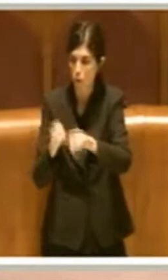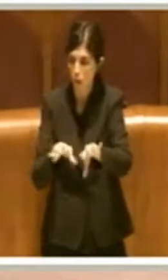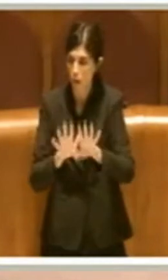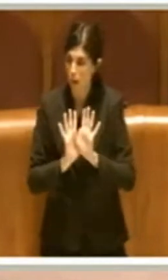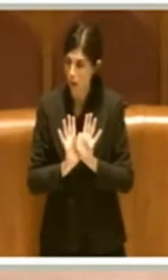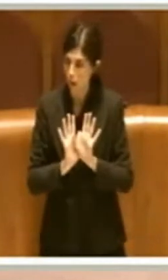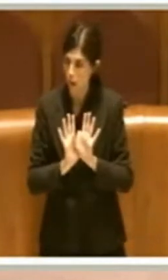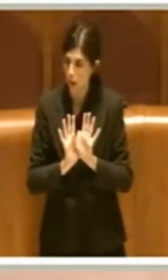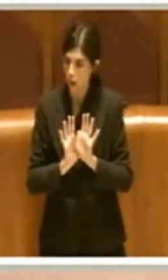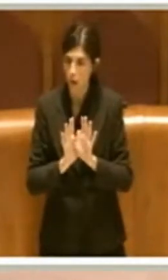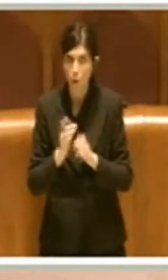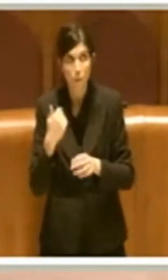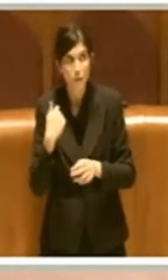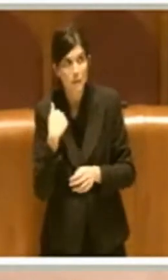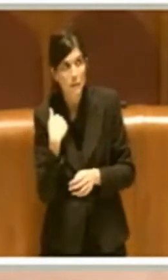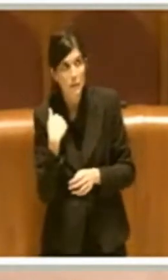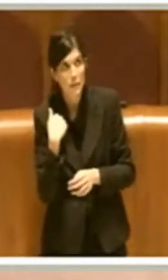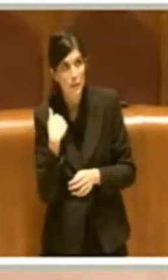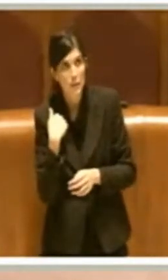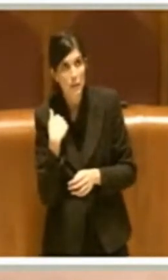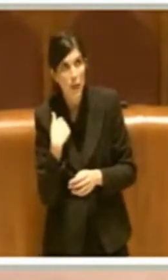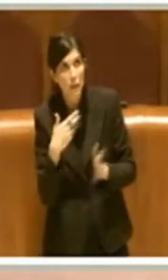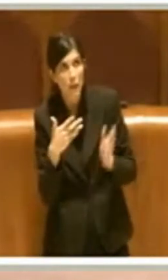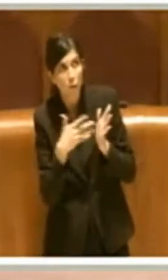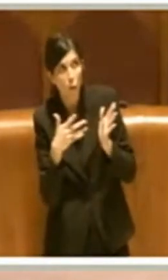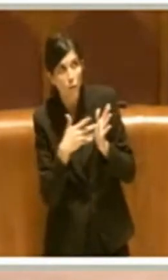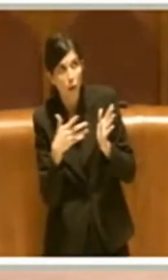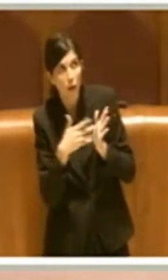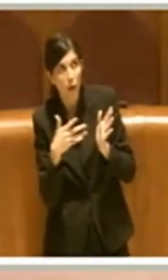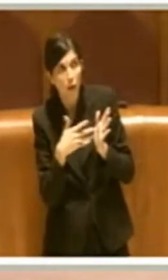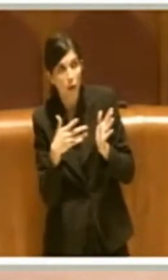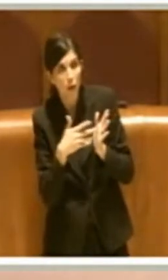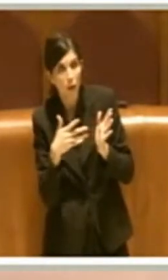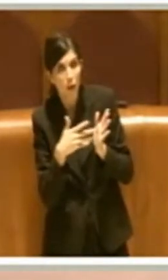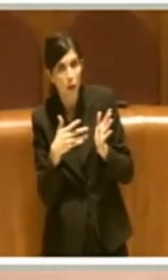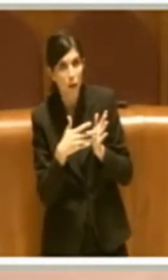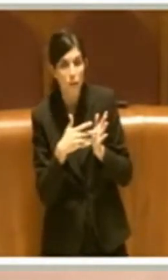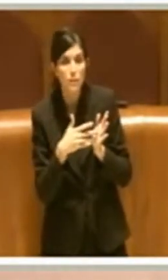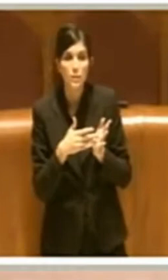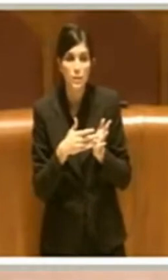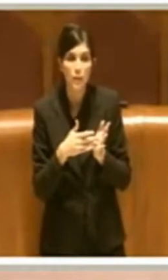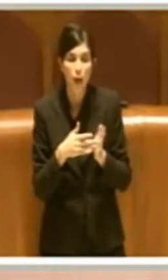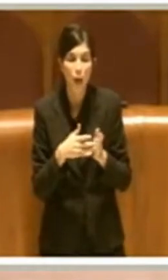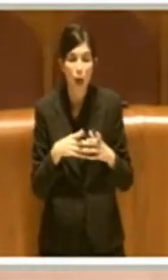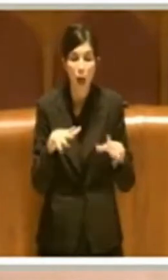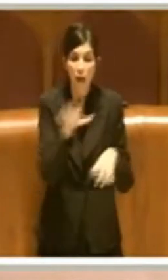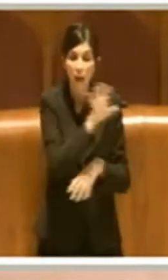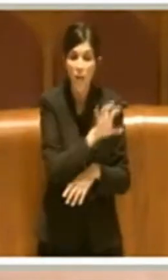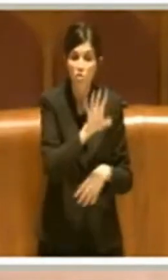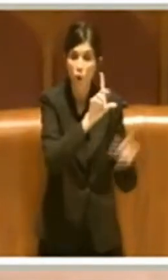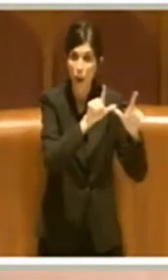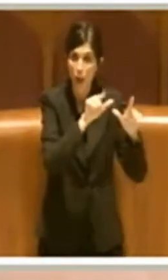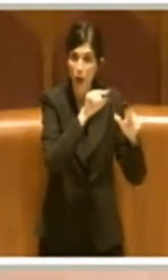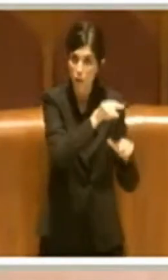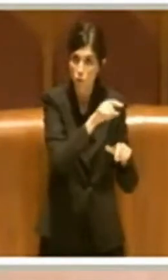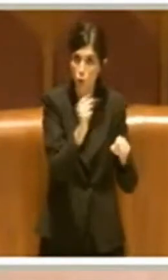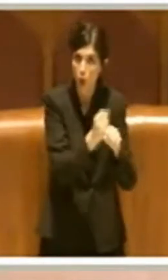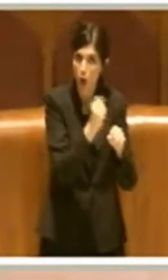oggettivamente ci ha messo in forte difficoltà. Ora la Regione Lazio dovrà fare il suo.